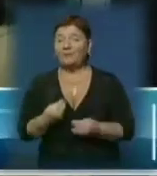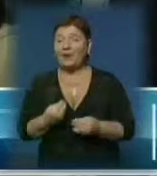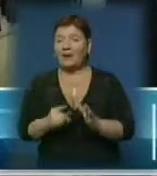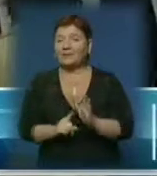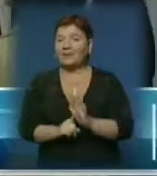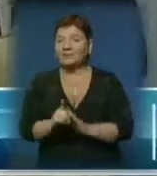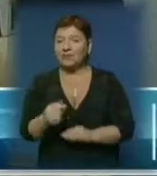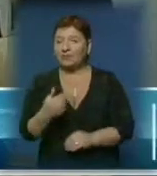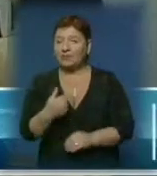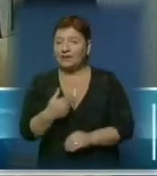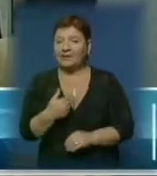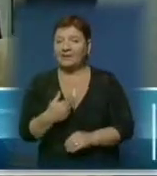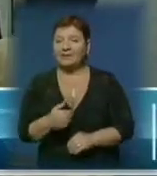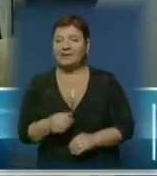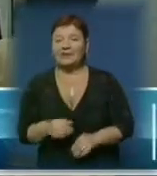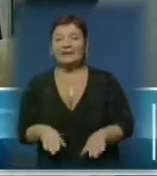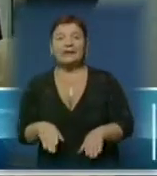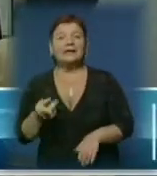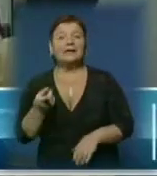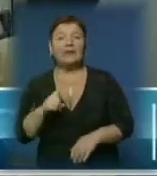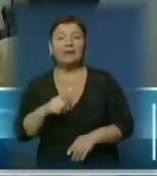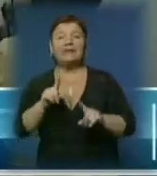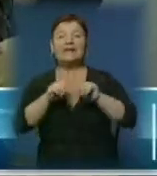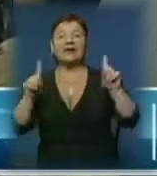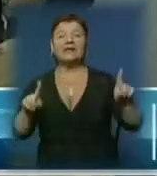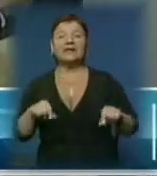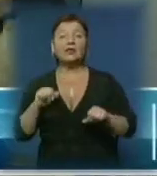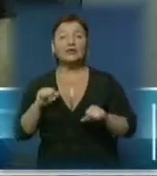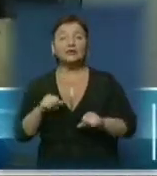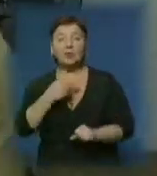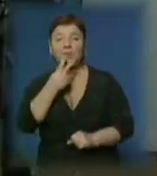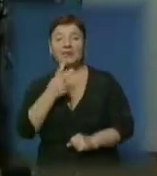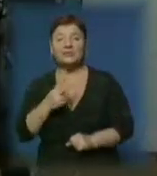коли мало сумував, якщо чесно. Бо там на картині можна побачити суму.